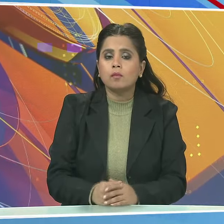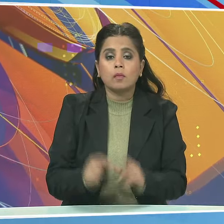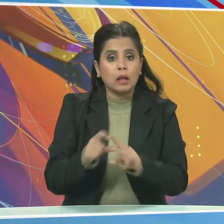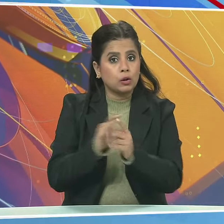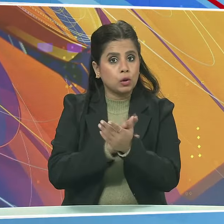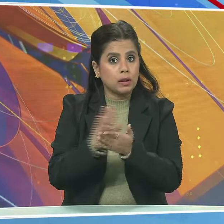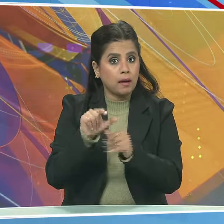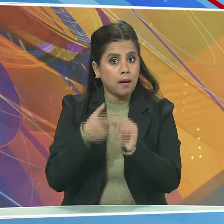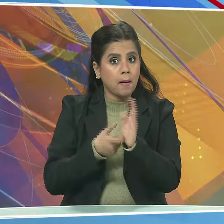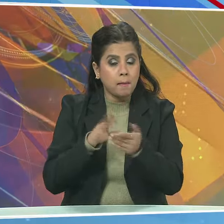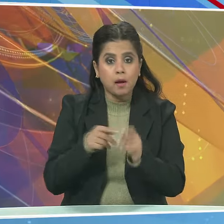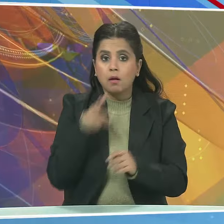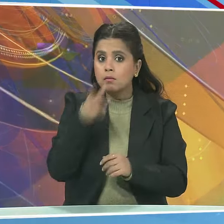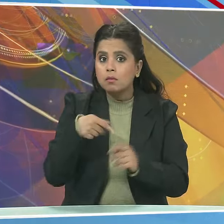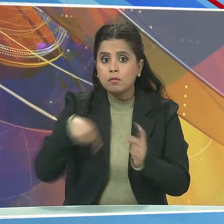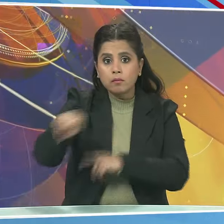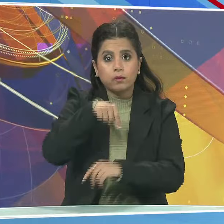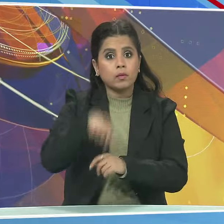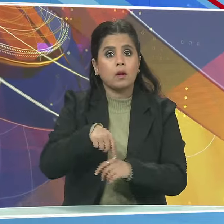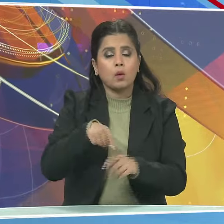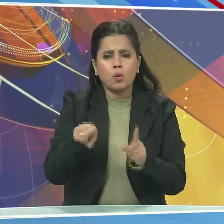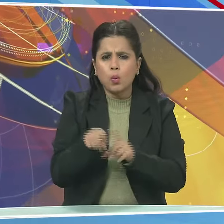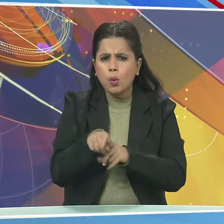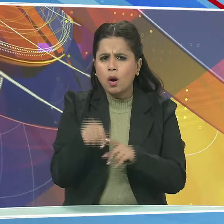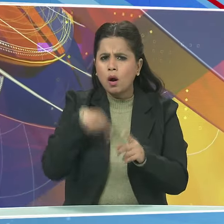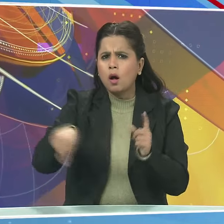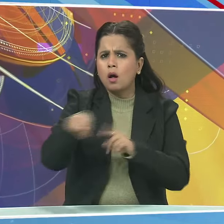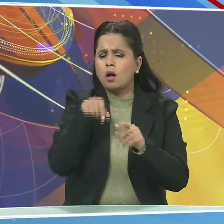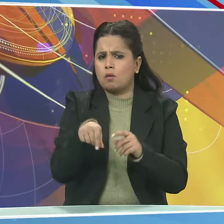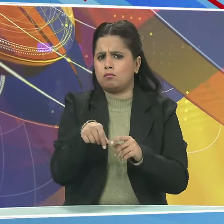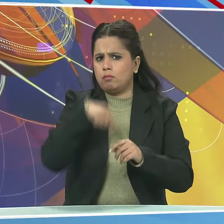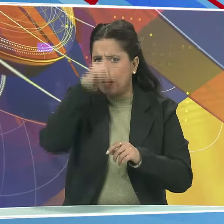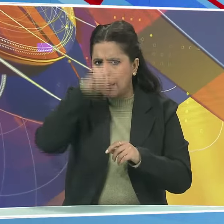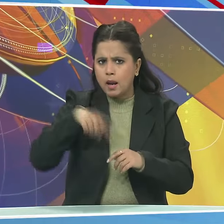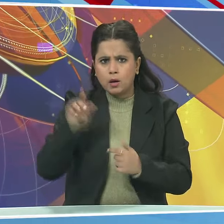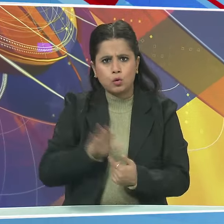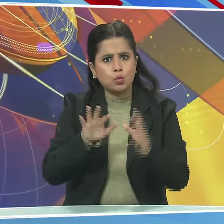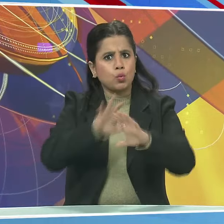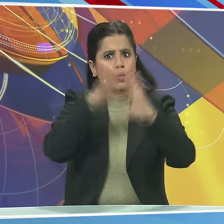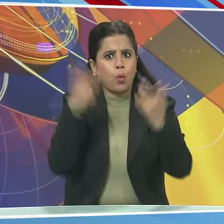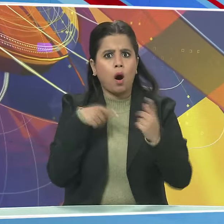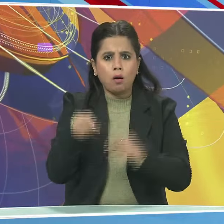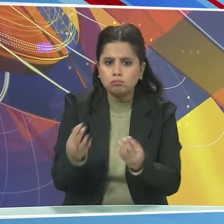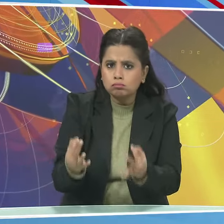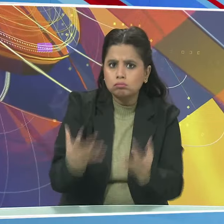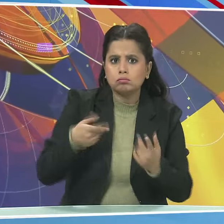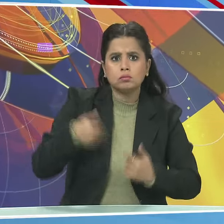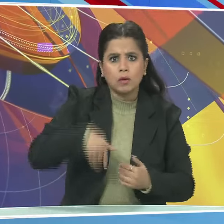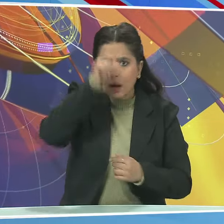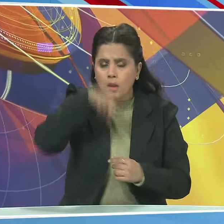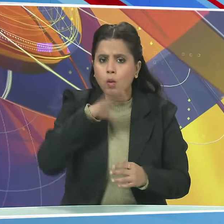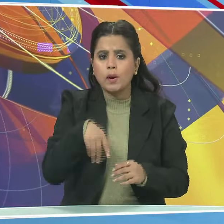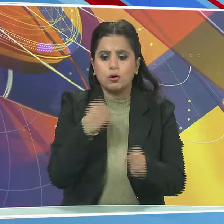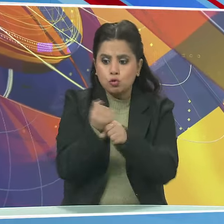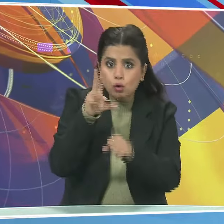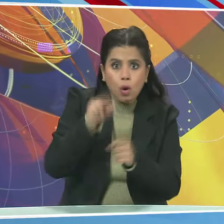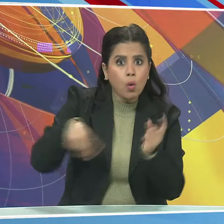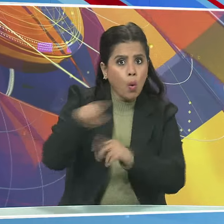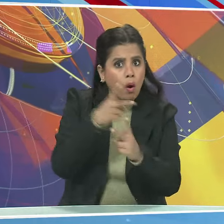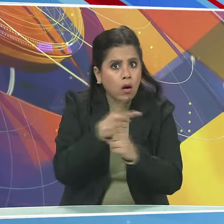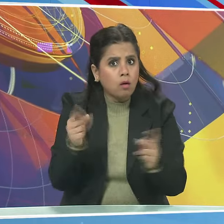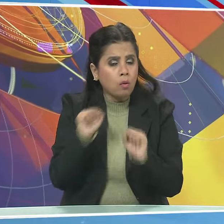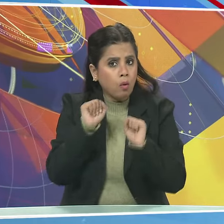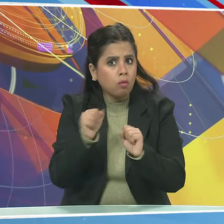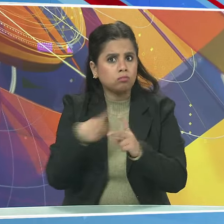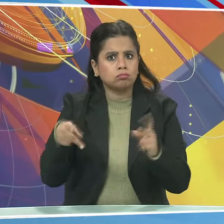धर्मेन प्रधान ने कहा कि दुनिया में भारत एक शक्ती के रूप में उभरा है जिसमें आज भारत G20 की भी सफलता